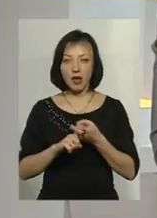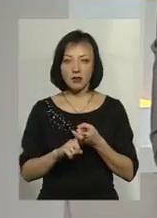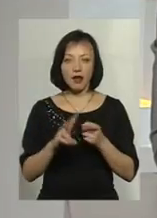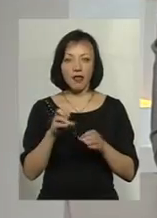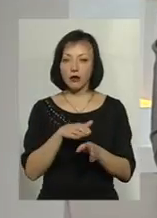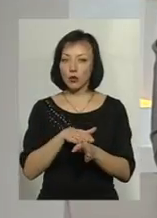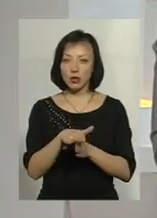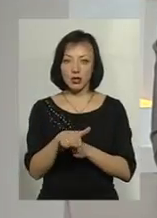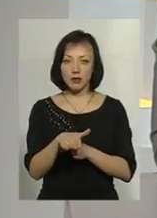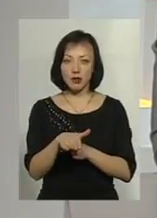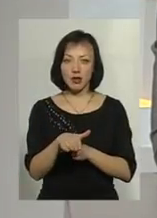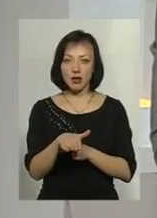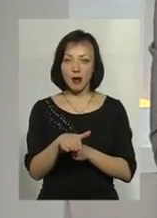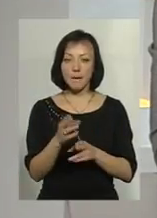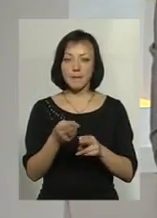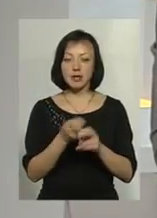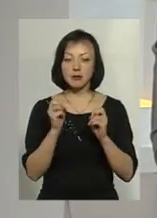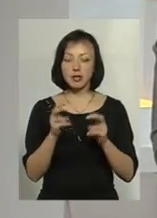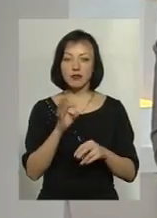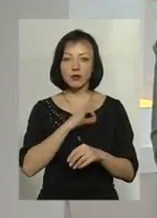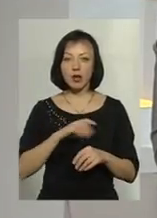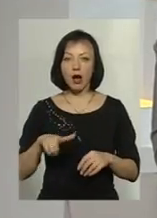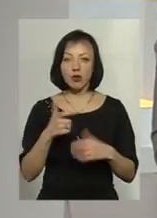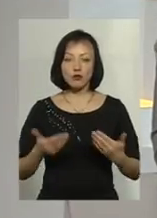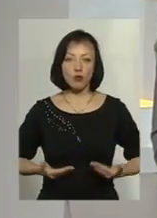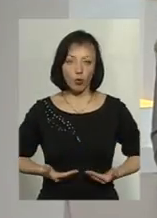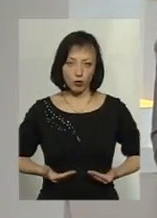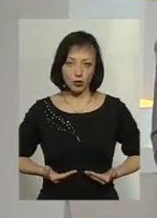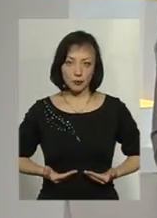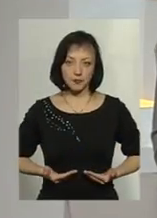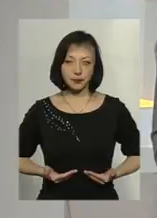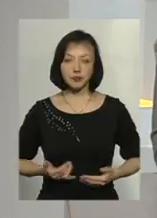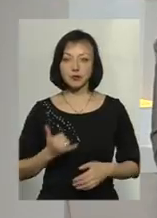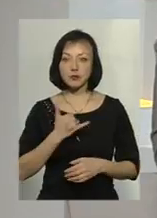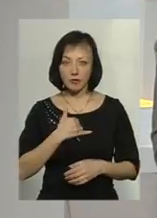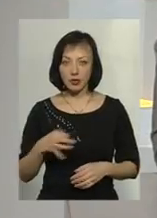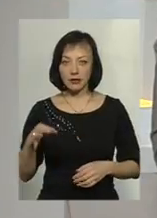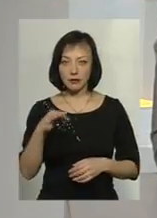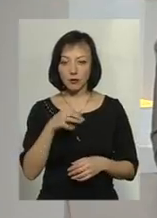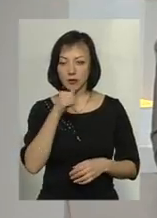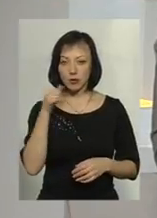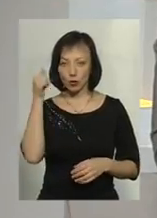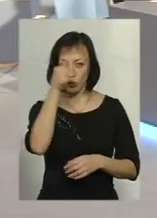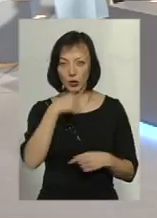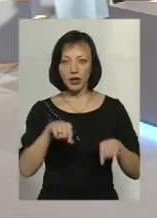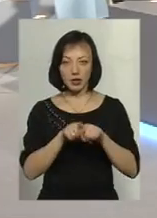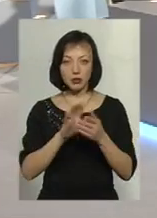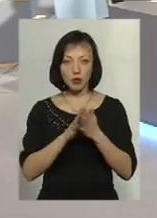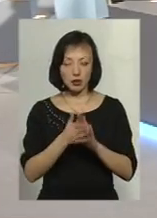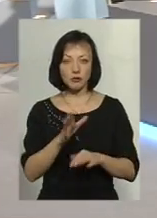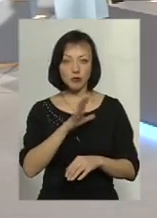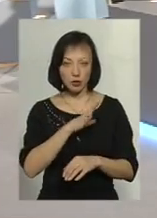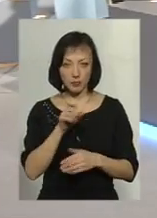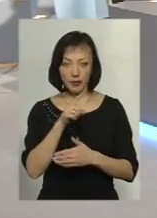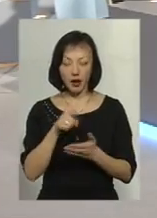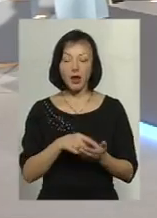недотриманням того безпечного використання газу в побуті, в нас області минулого року такі ситуації траплялися?